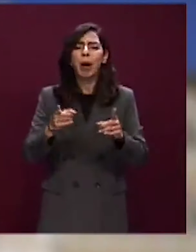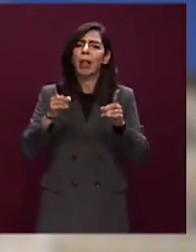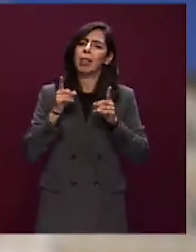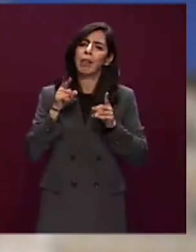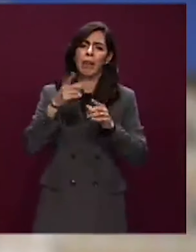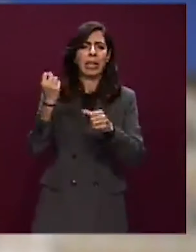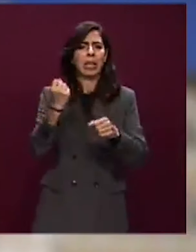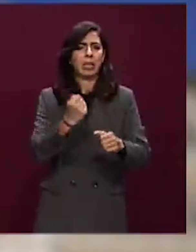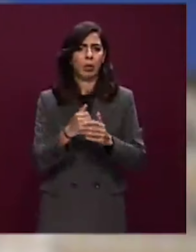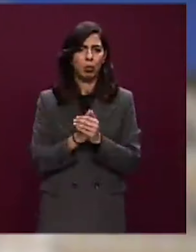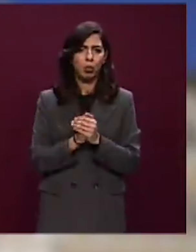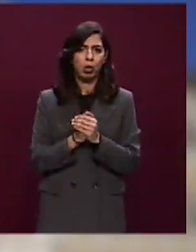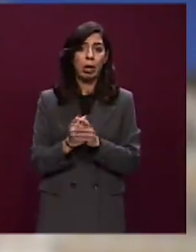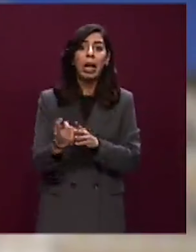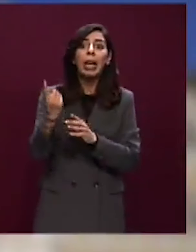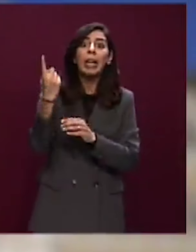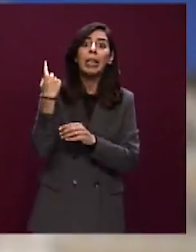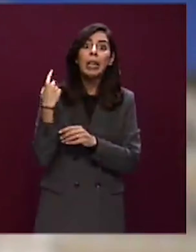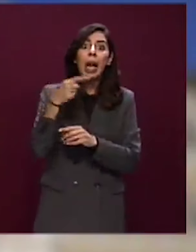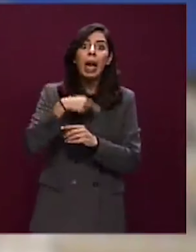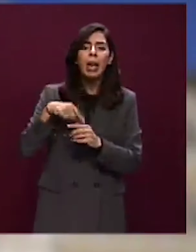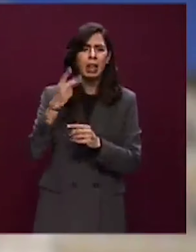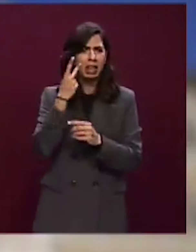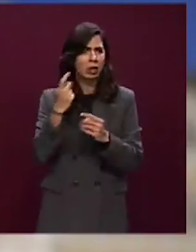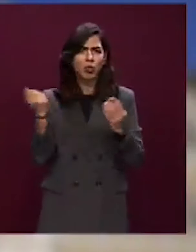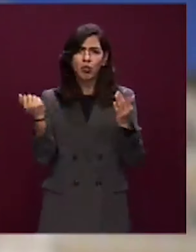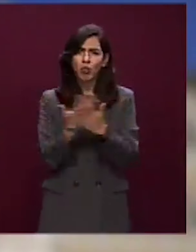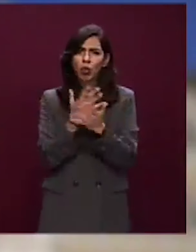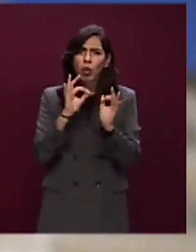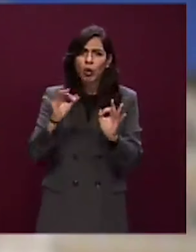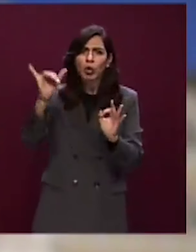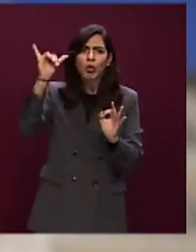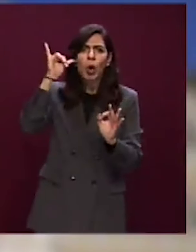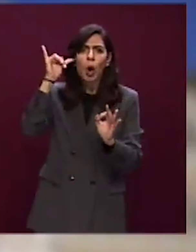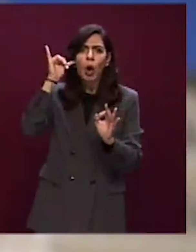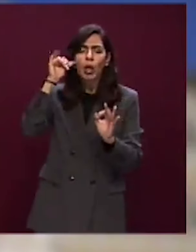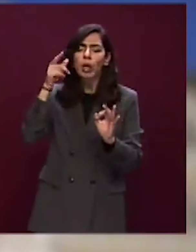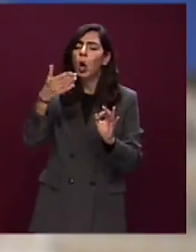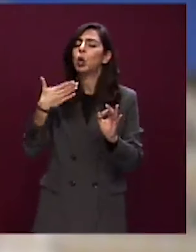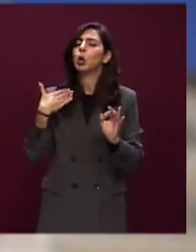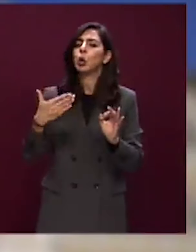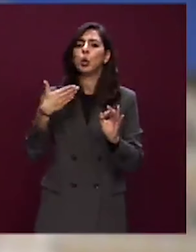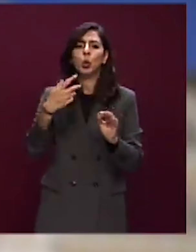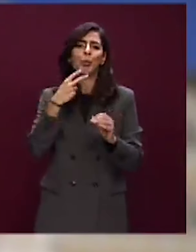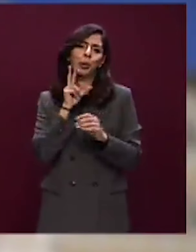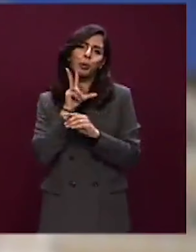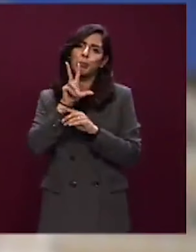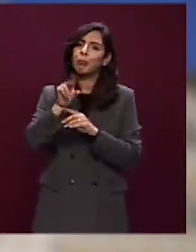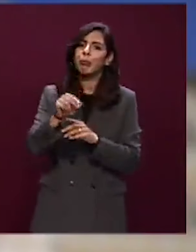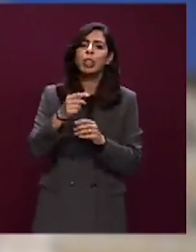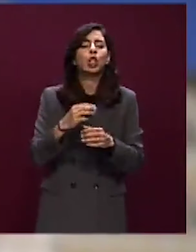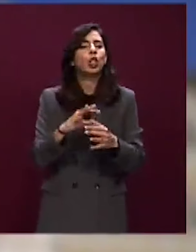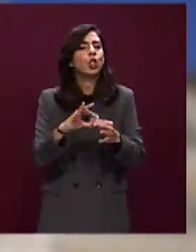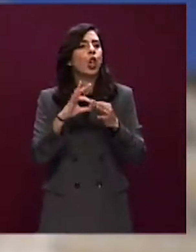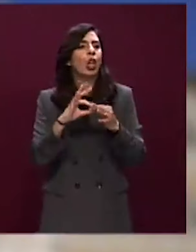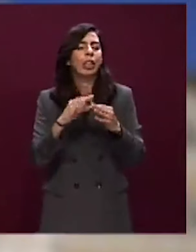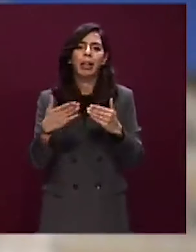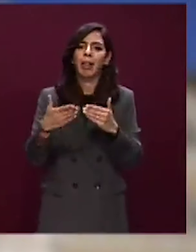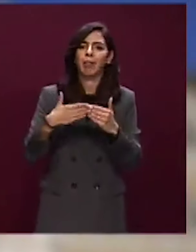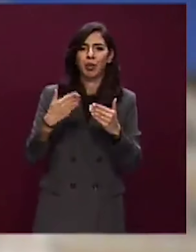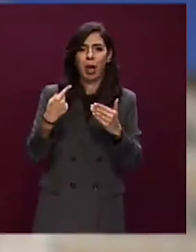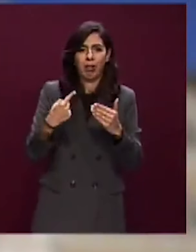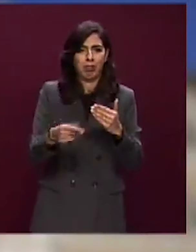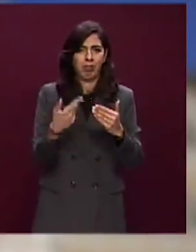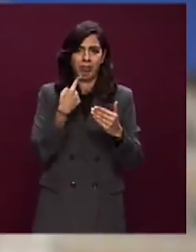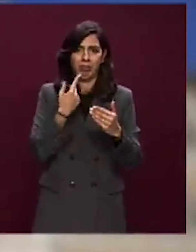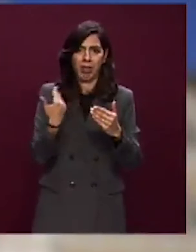ieri siamo usciti immediatamente dopo questi fatti molto gravi esprimendo quella solidarietà e vicinanza di cui parlavo adesso.